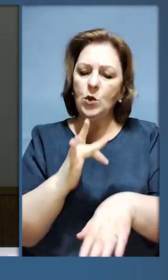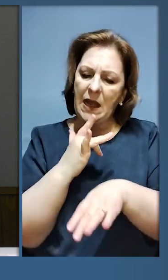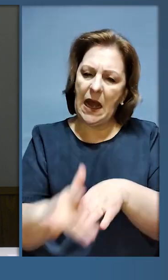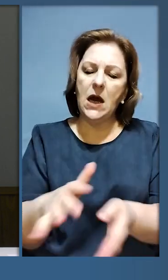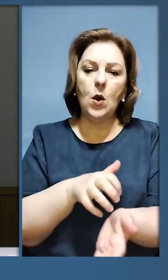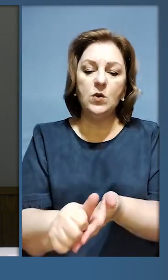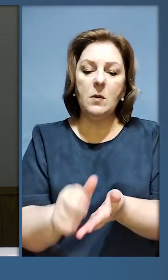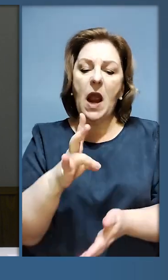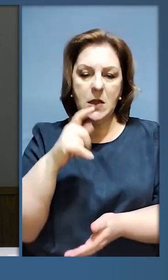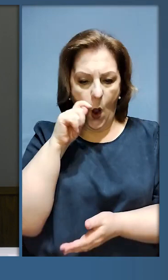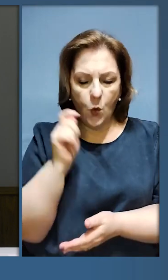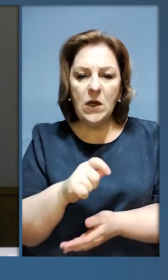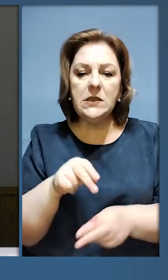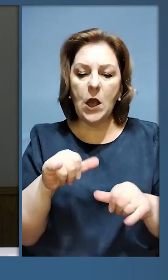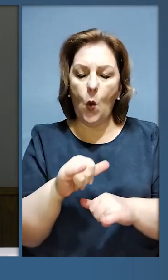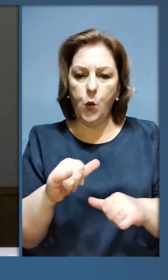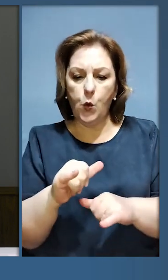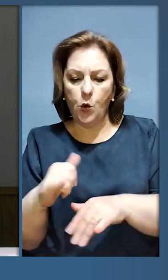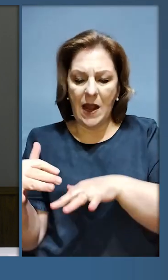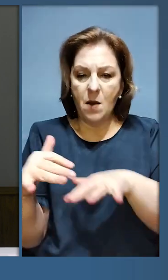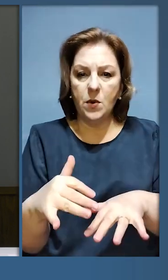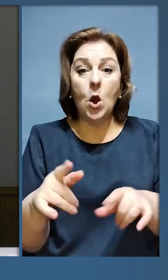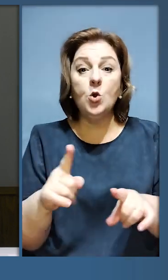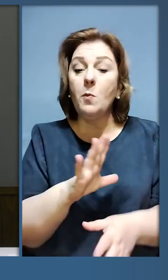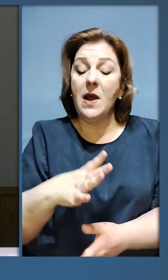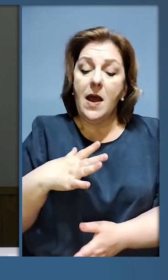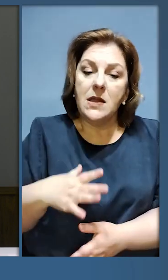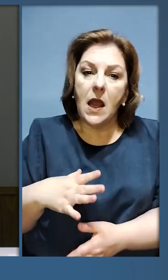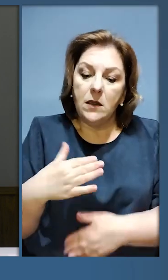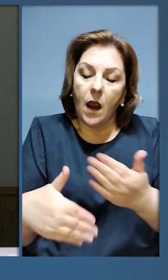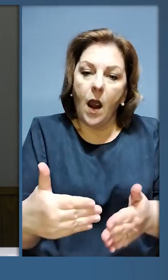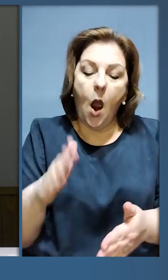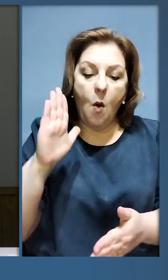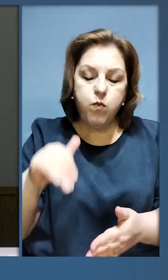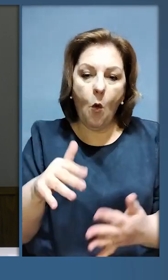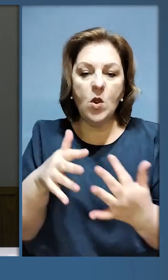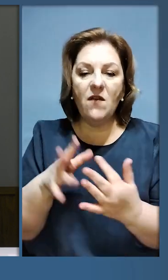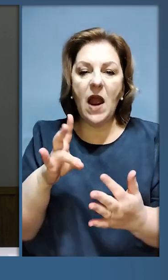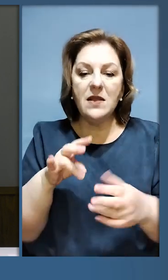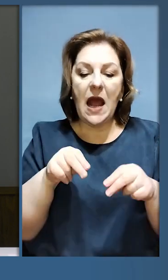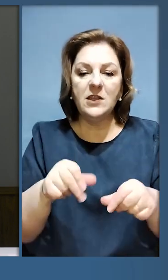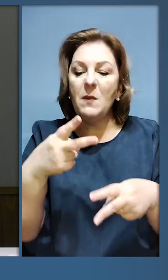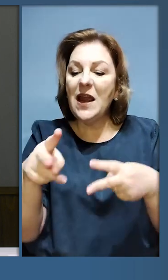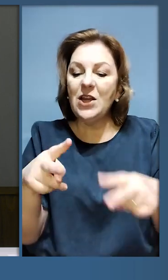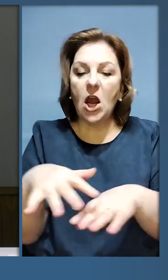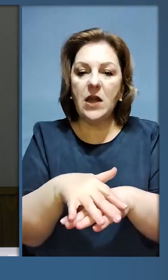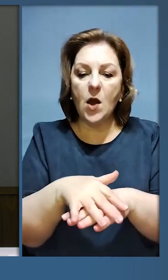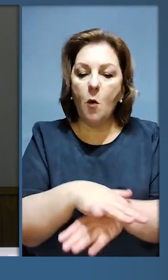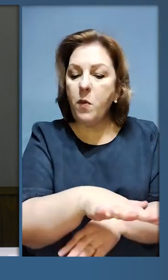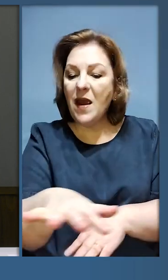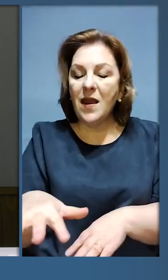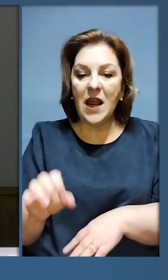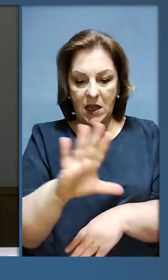бути розбитий. Саме на українській землі, куди він прийшов. Щоб не довелось ще потім воювати на землях